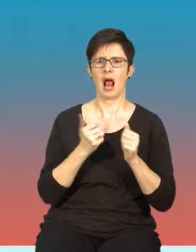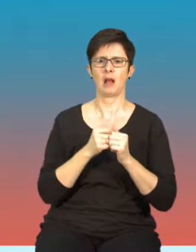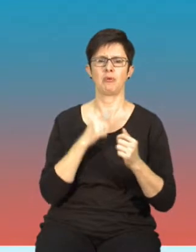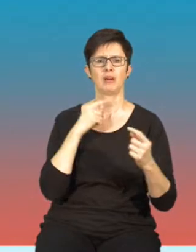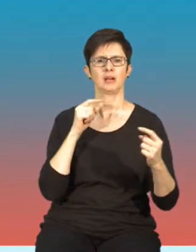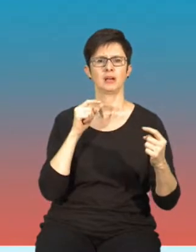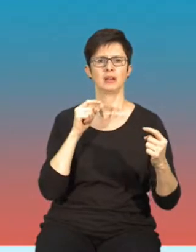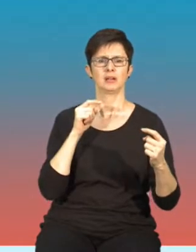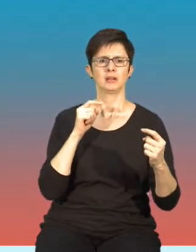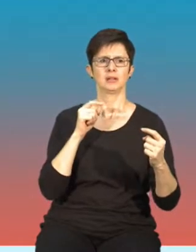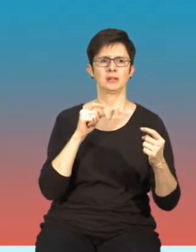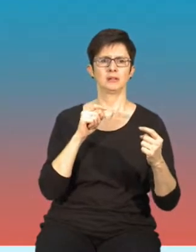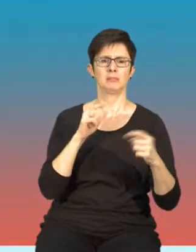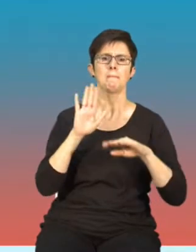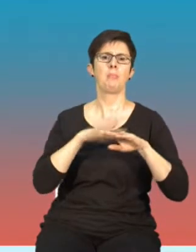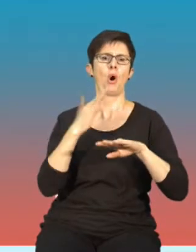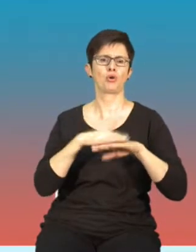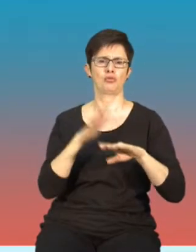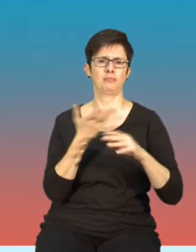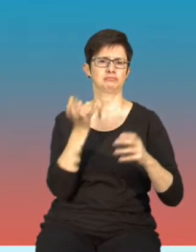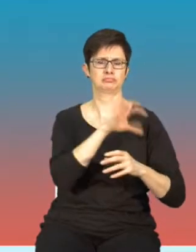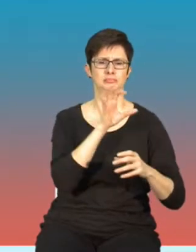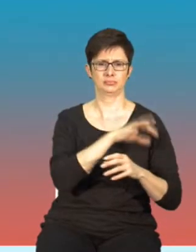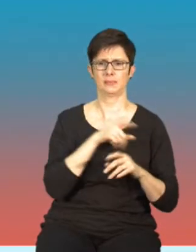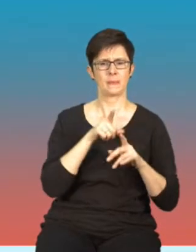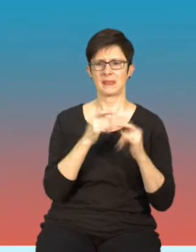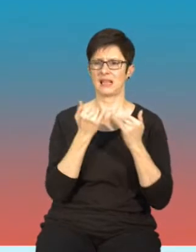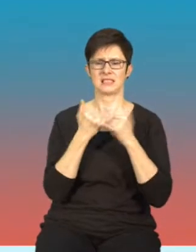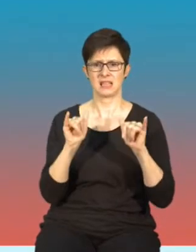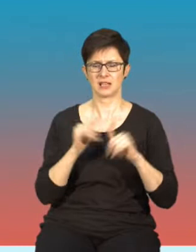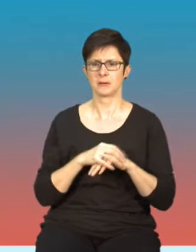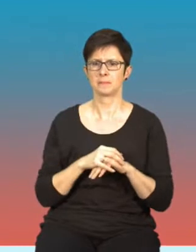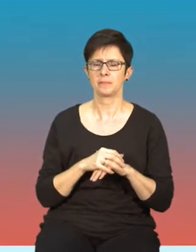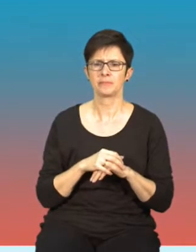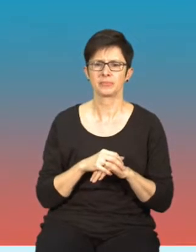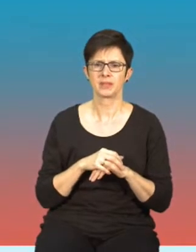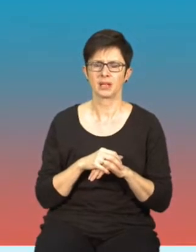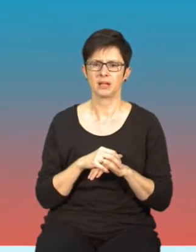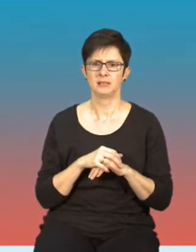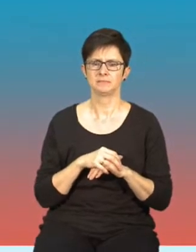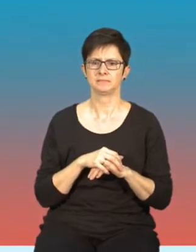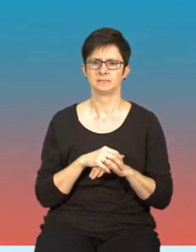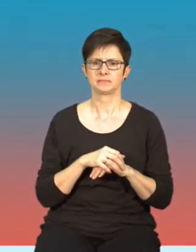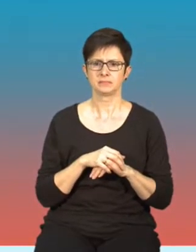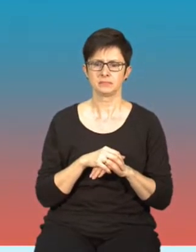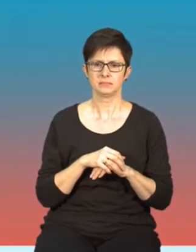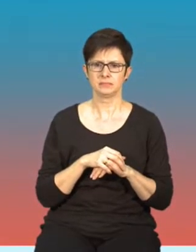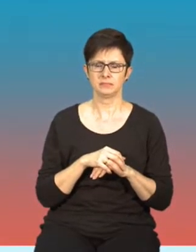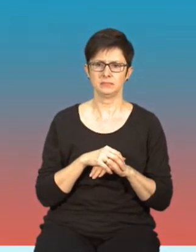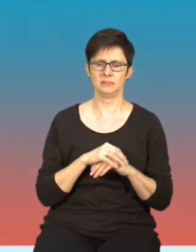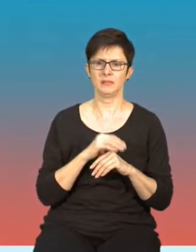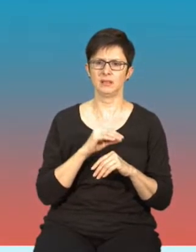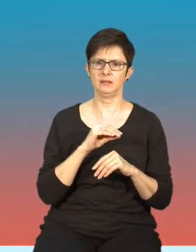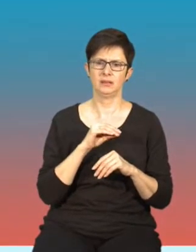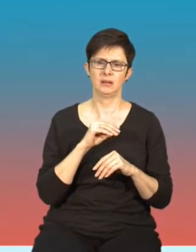pornografia. Nie generuje ono raportu, z którego potem użytkownik można powiedzieć